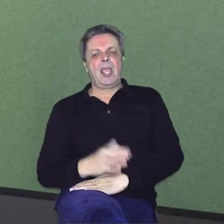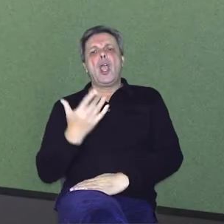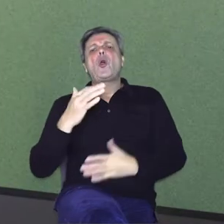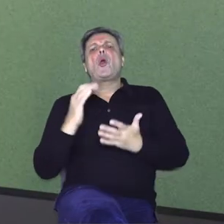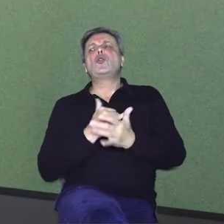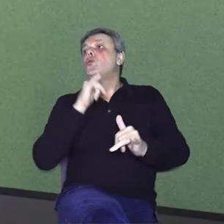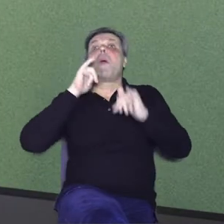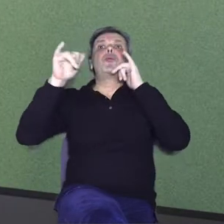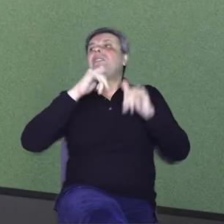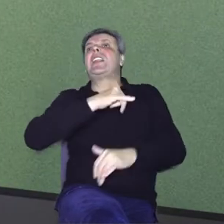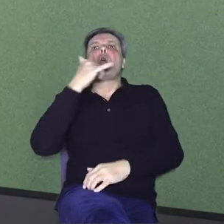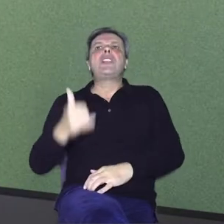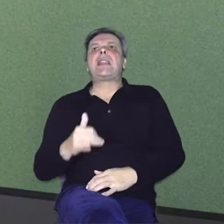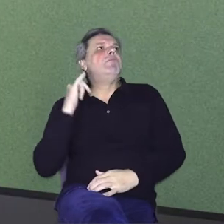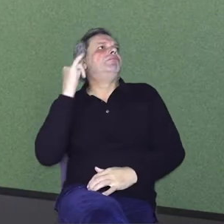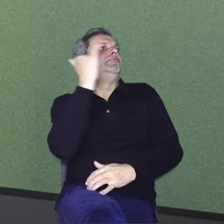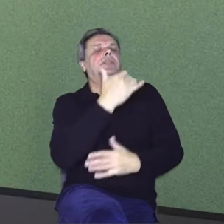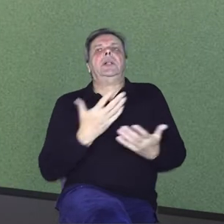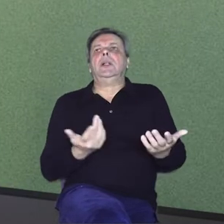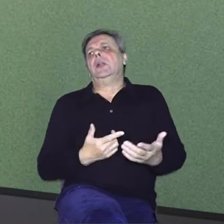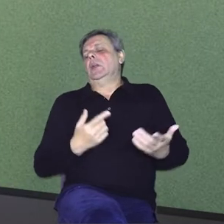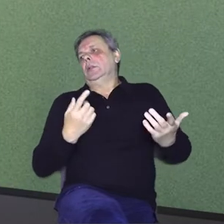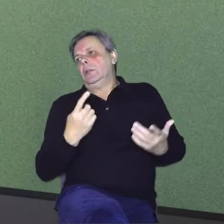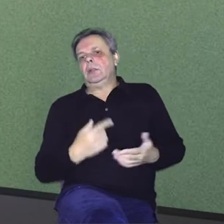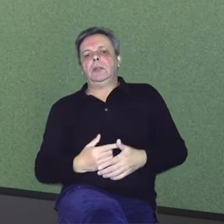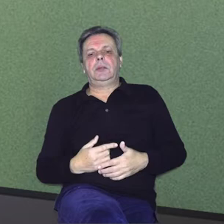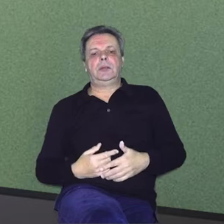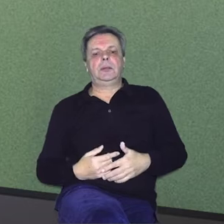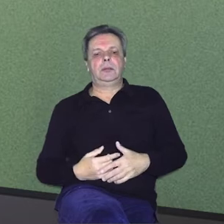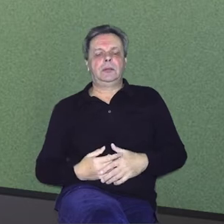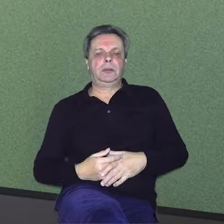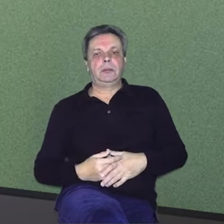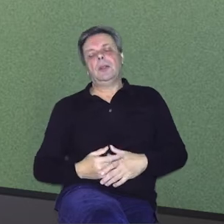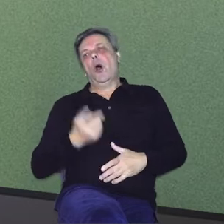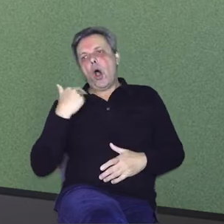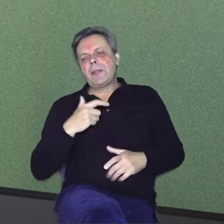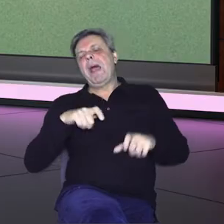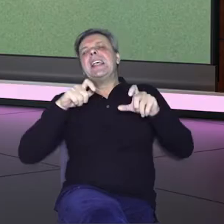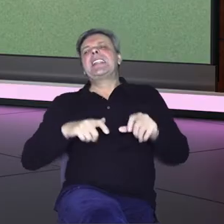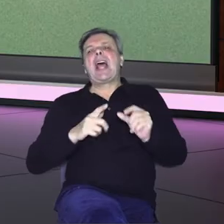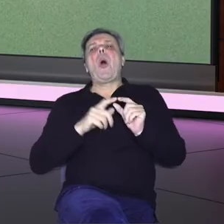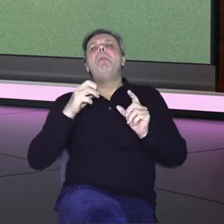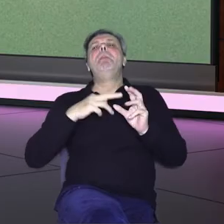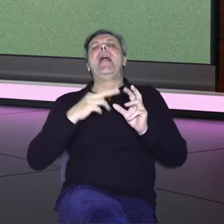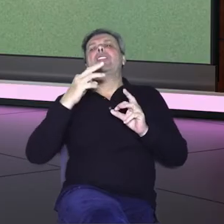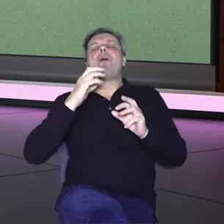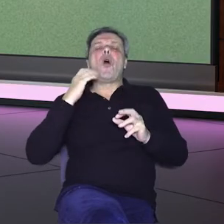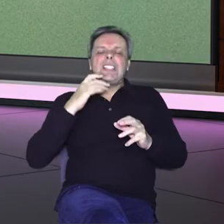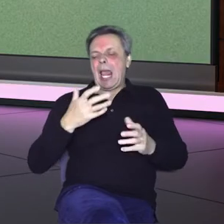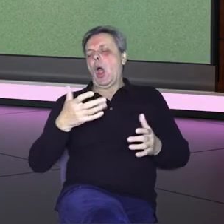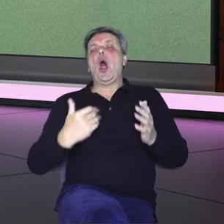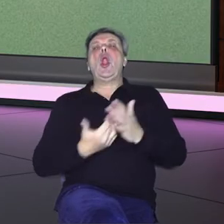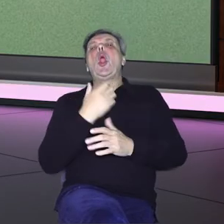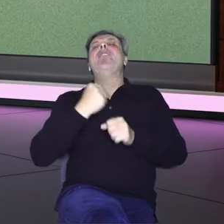Koliko si uspio putovati do sada, osim Staro Petrovo selo, Osim Staro Petrovo selo,